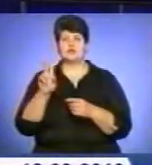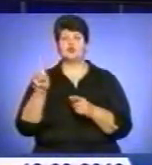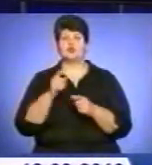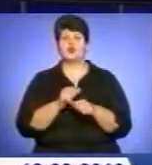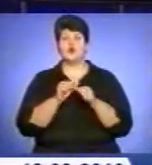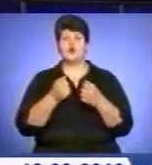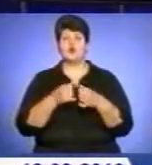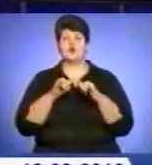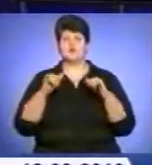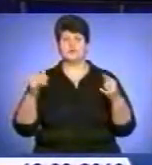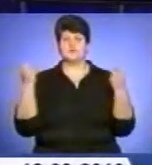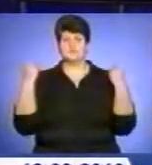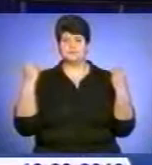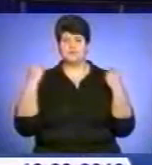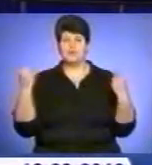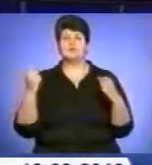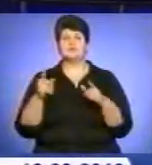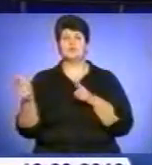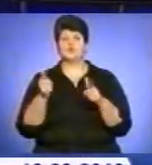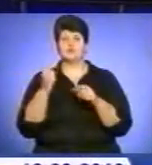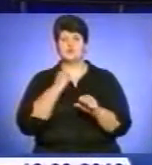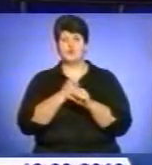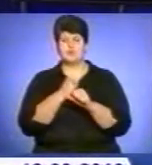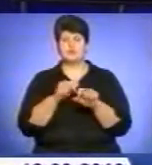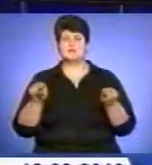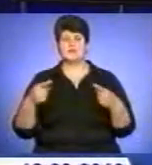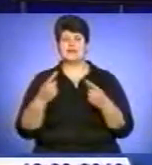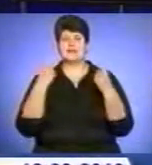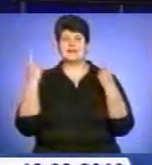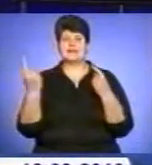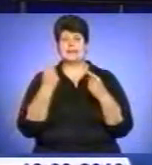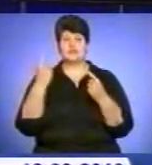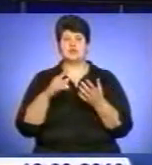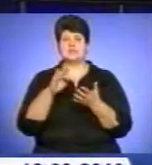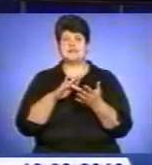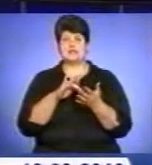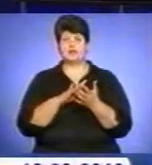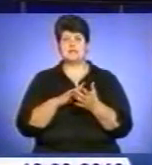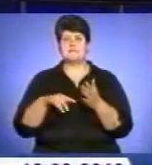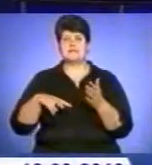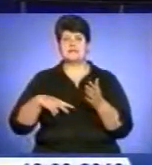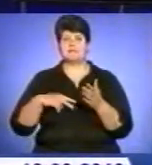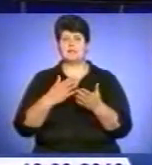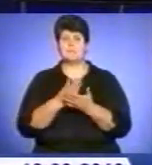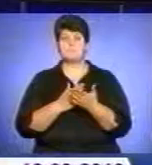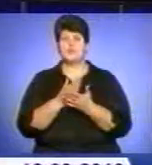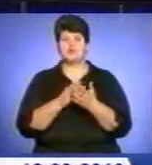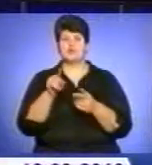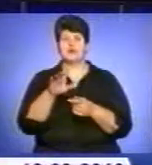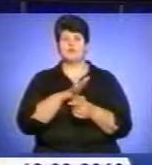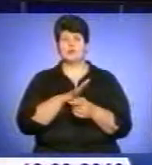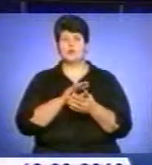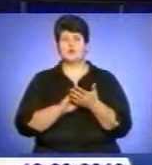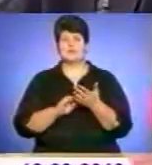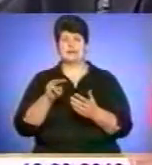культури та спорту, підготовчої роботи зі створення єдиного центру надання адміністративних послуг. Там побували кореспонденти